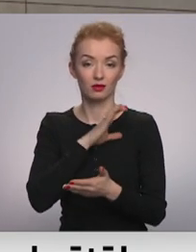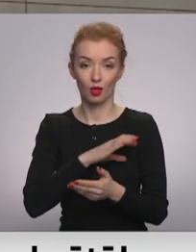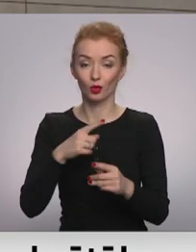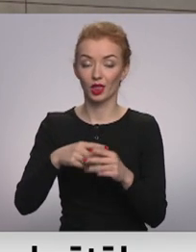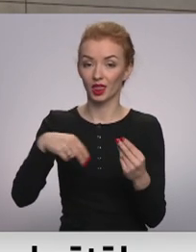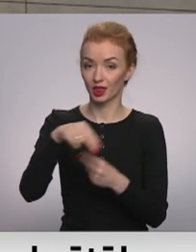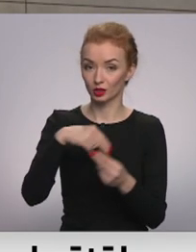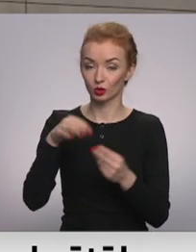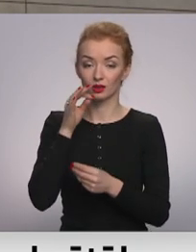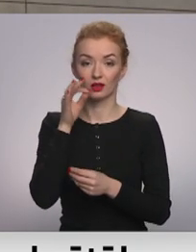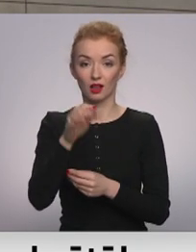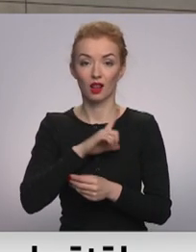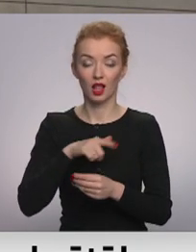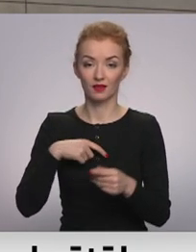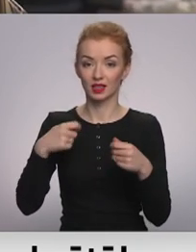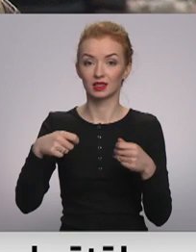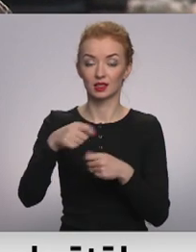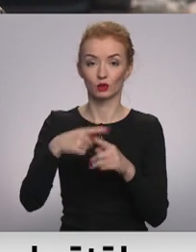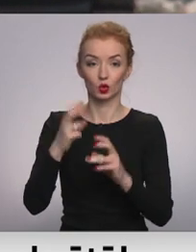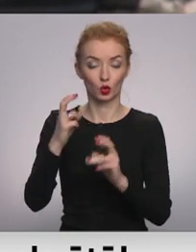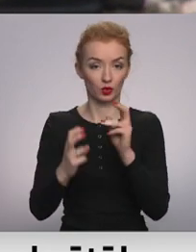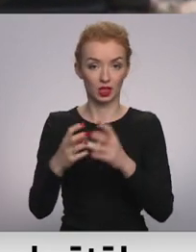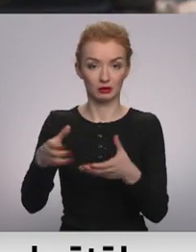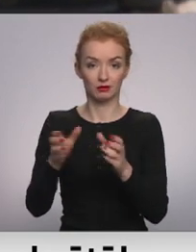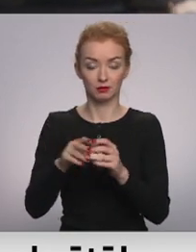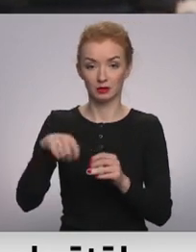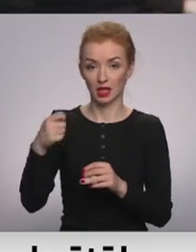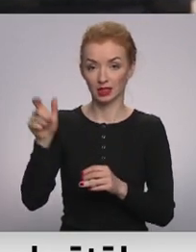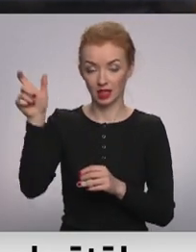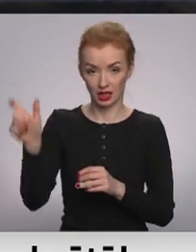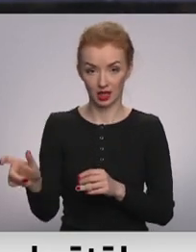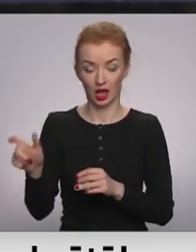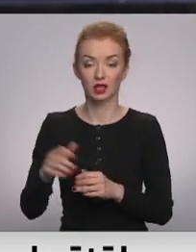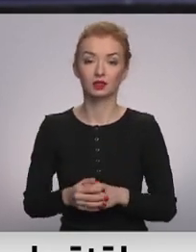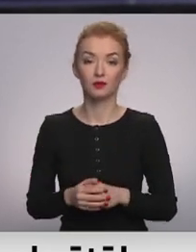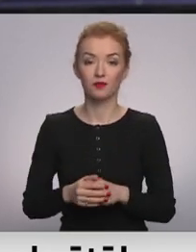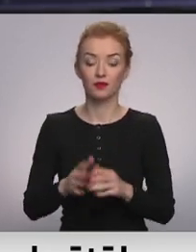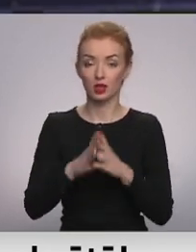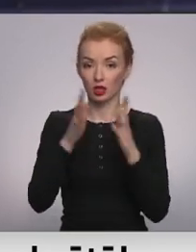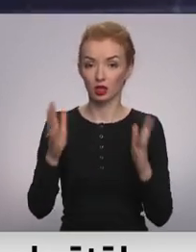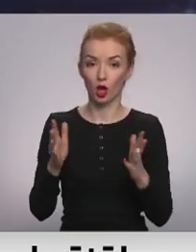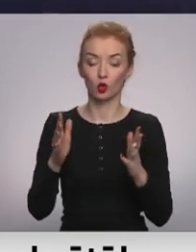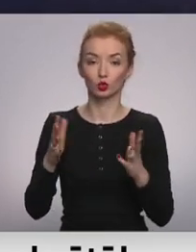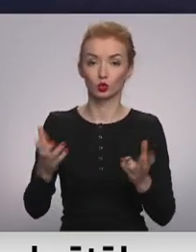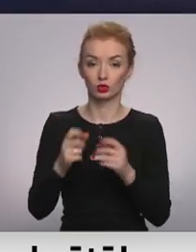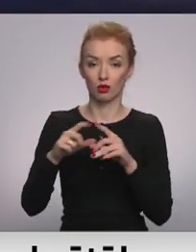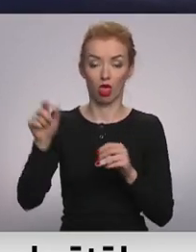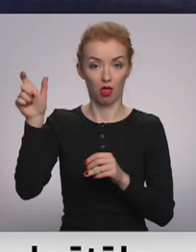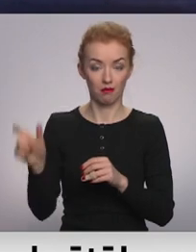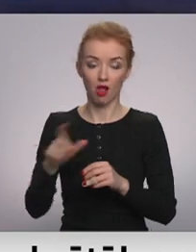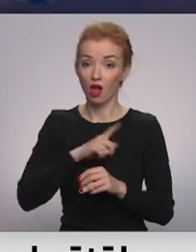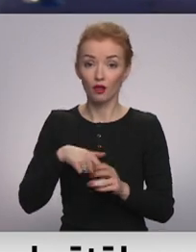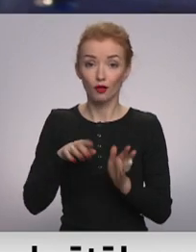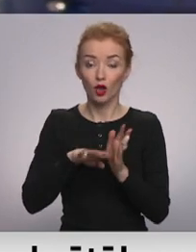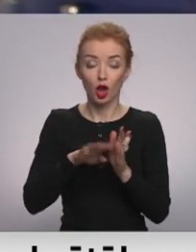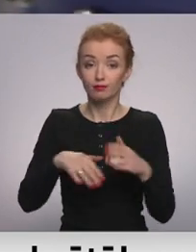diskusijā norādīja Latvijas Tirzniecības un Rūpniecības kameras padomas prezidents Aigars Rostovskis, daudz uzņēmē Latvijā vienkārši nespēja